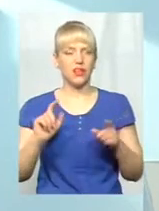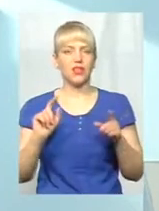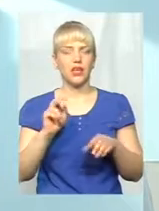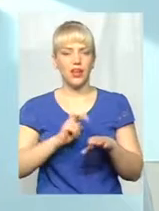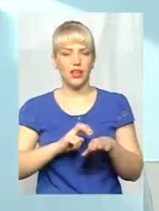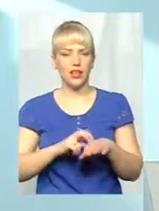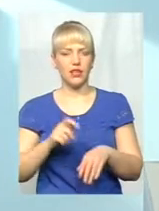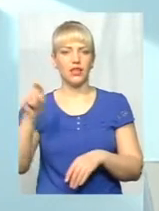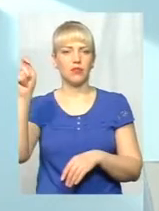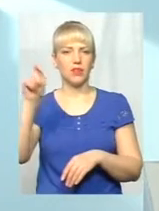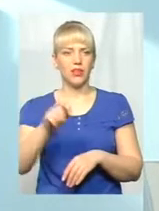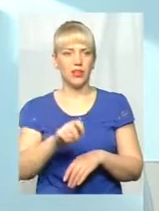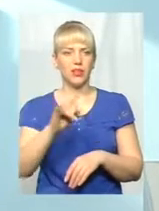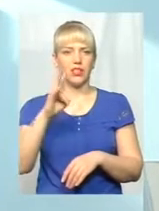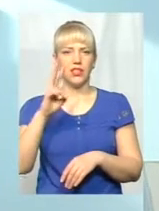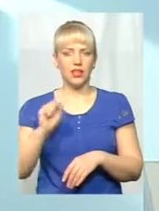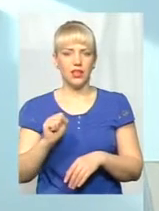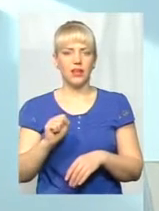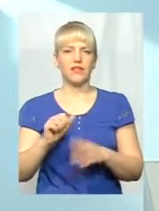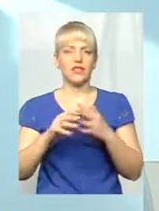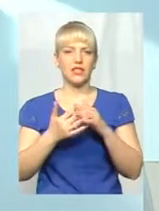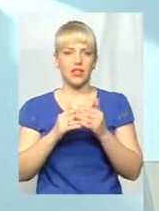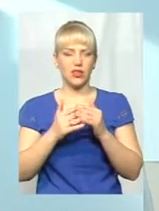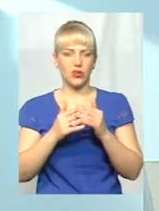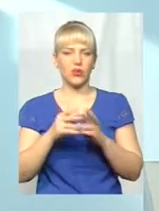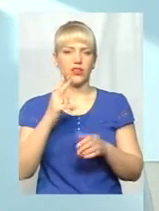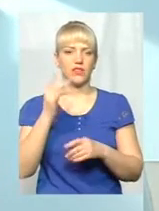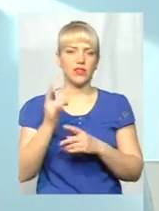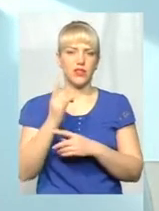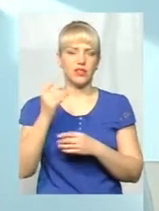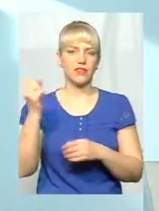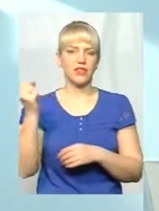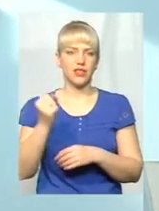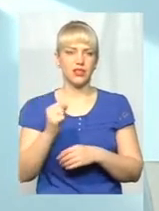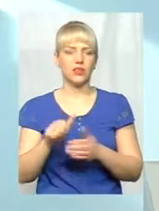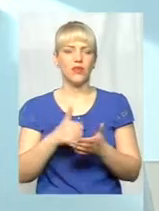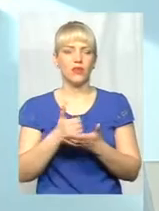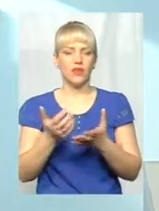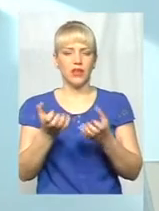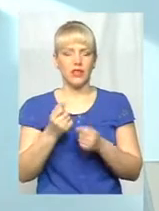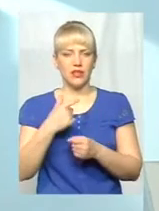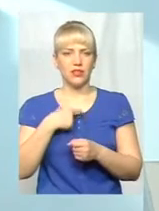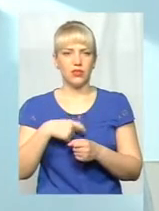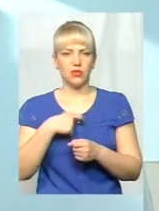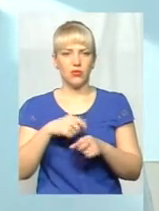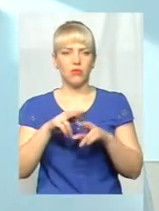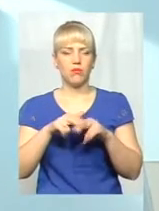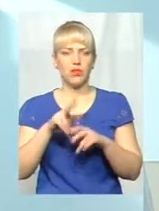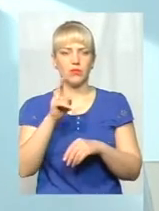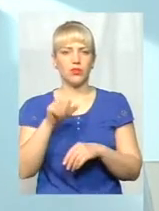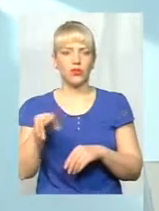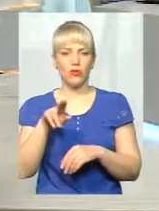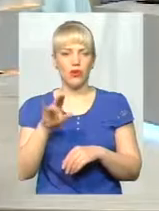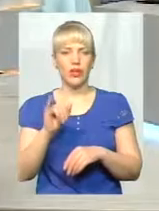приїде на ферско-екшерський пункт два рази в тижні, і головне взяти з собою паспорт, інфекційний код, і